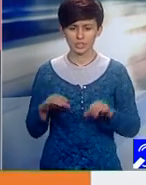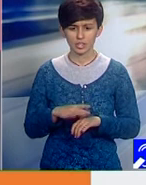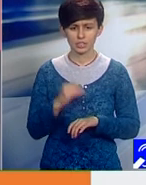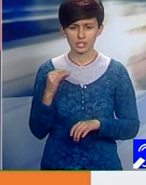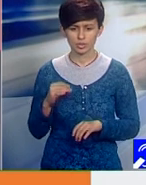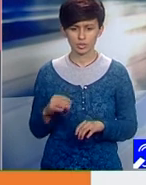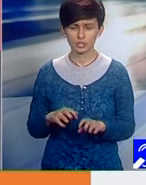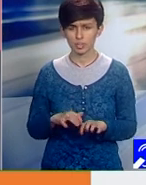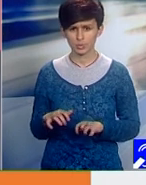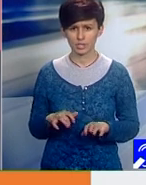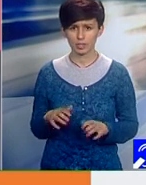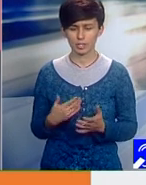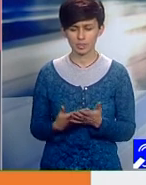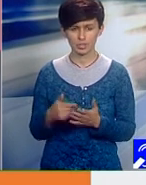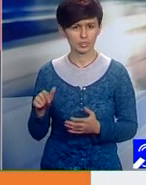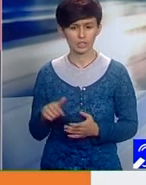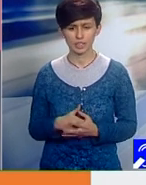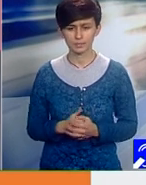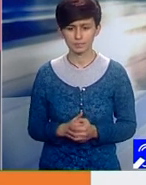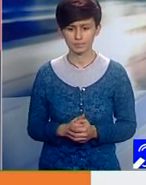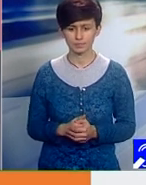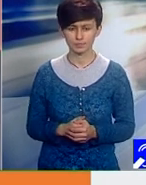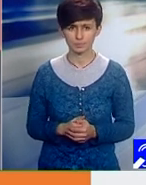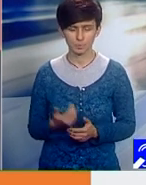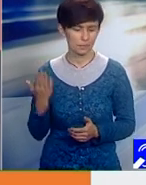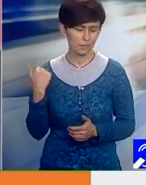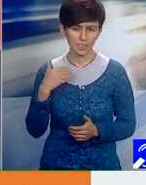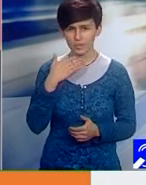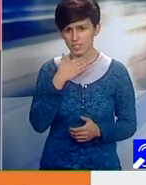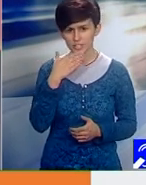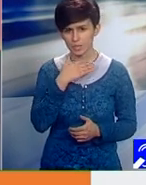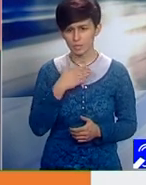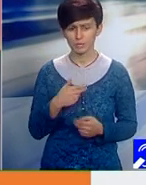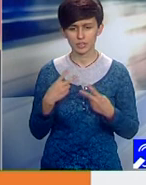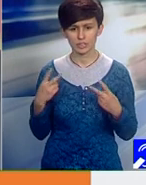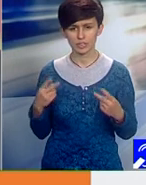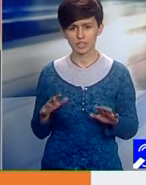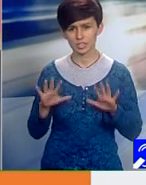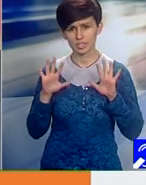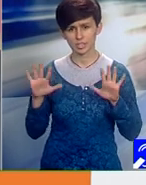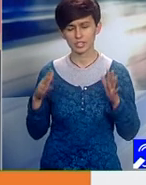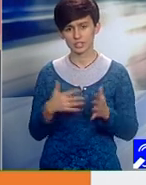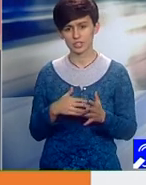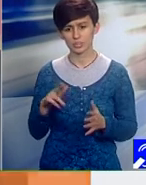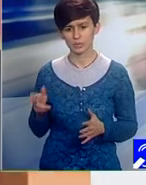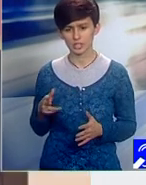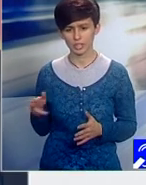pentru ele. Au fost premii în valoare totală de peste 10.000 de euro